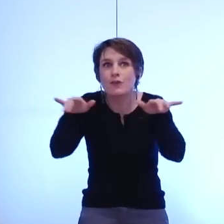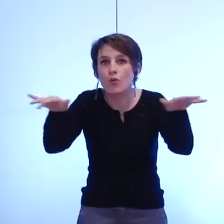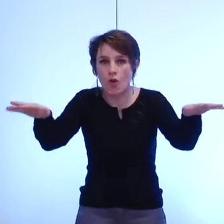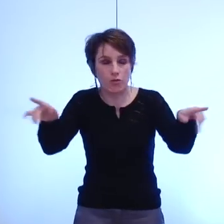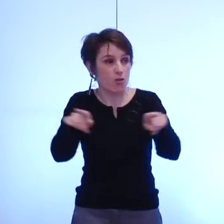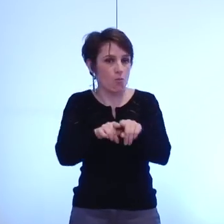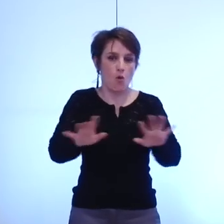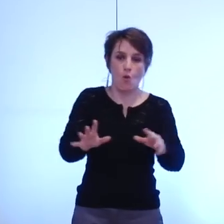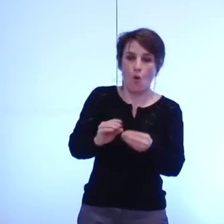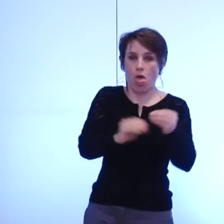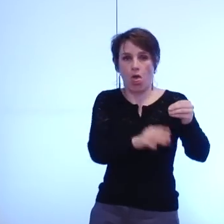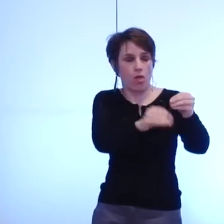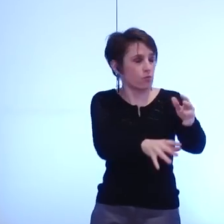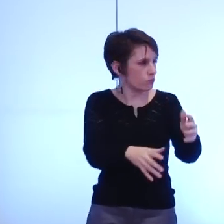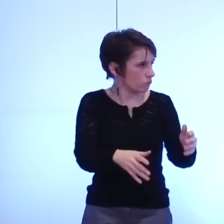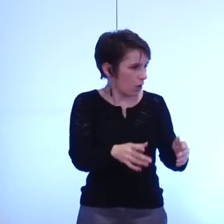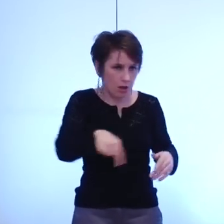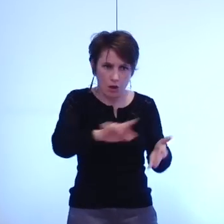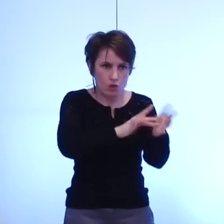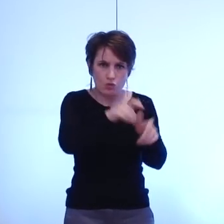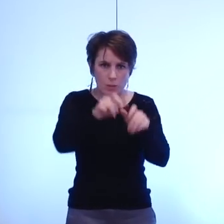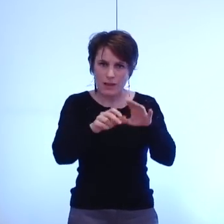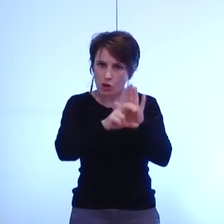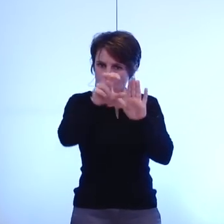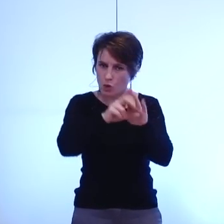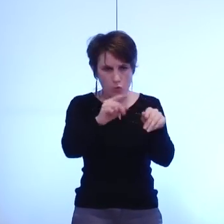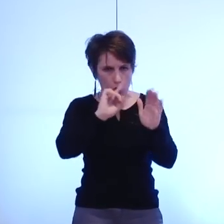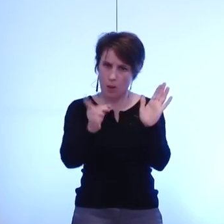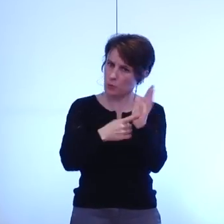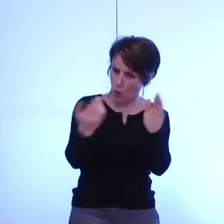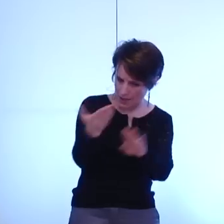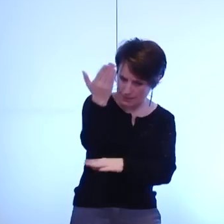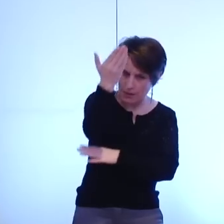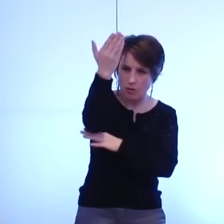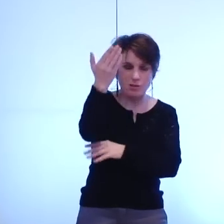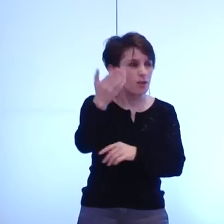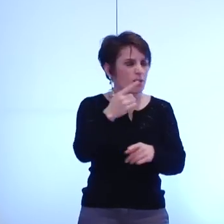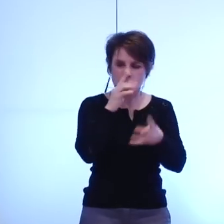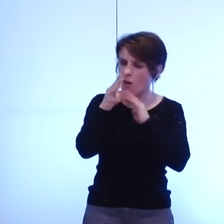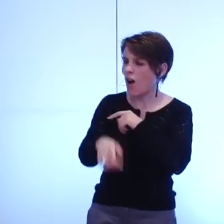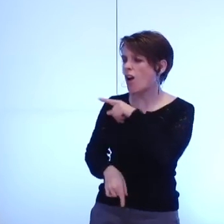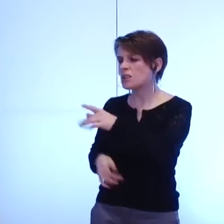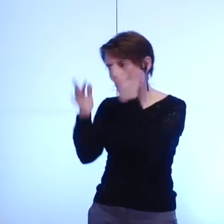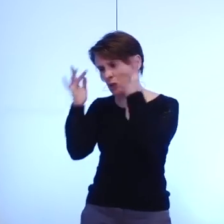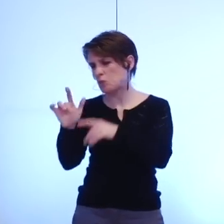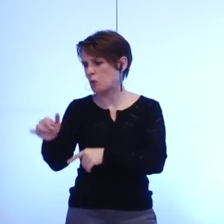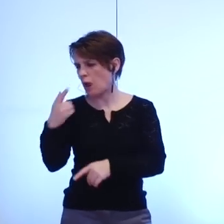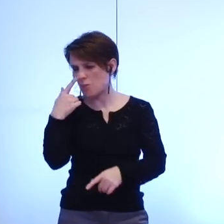grenoblois ont droit à un certain niveau d'excellence. Il y une forme de mépris à dire ça c'est de la culture mais elle n'est pas pour vous.